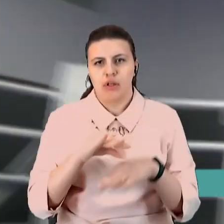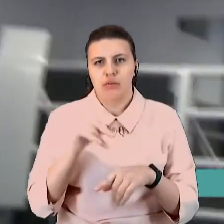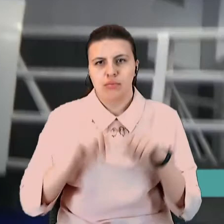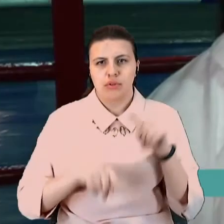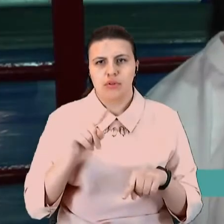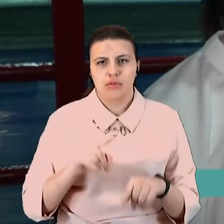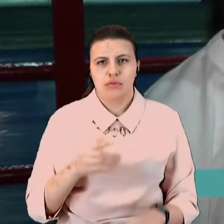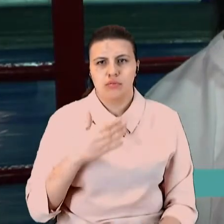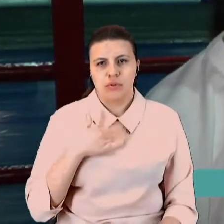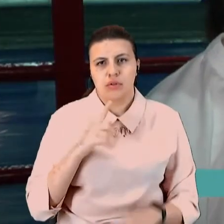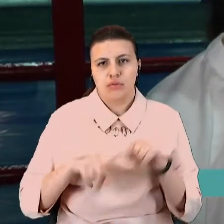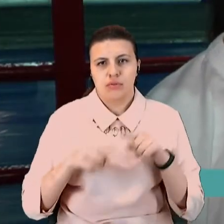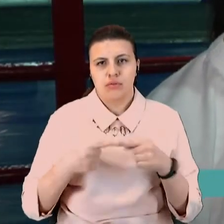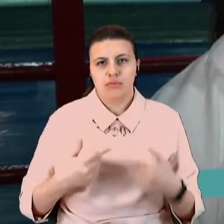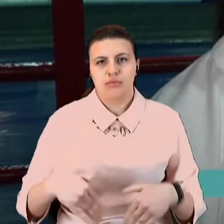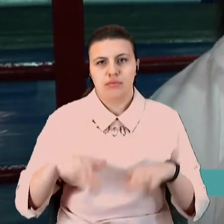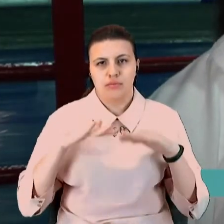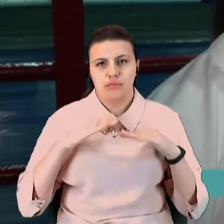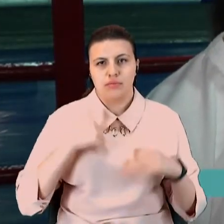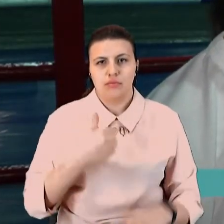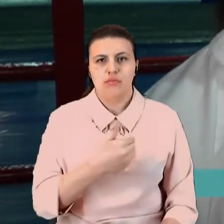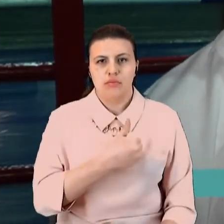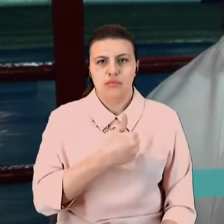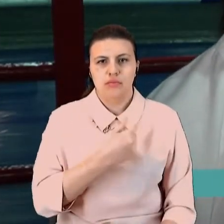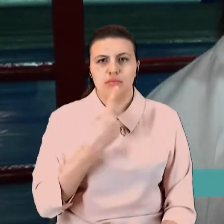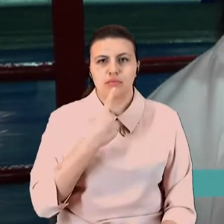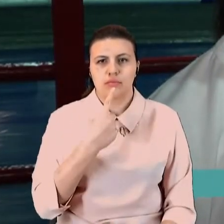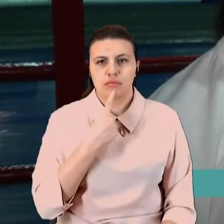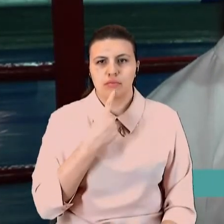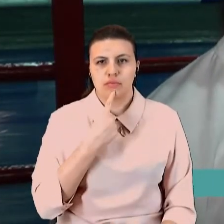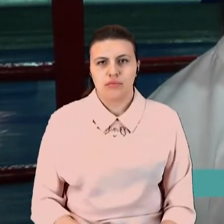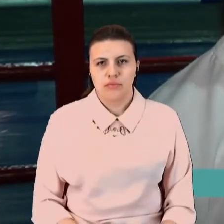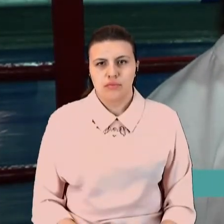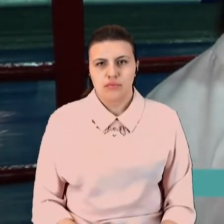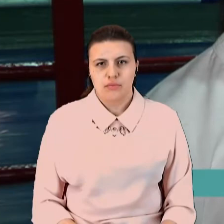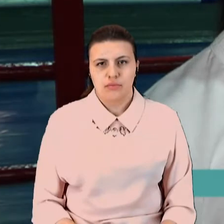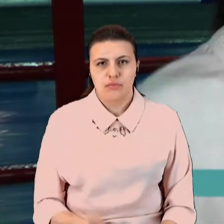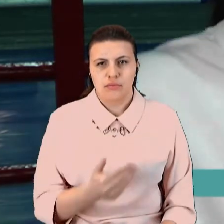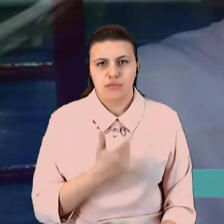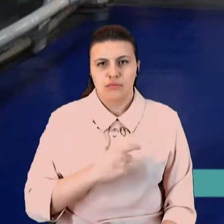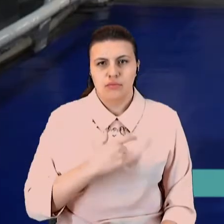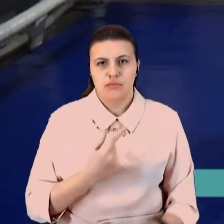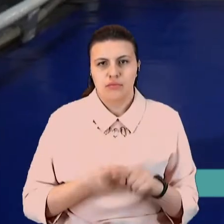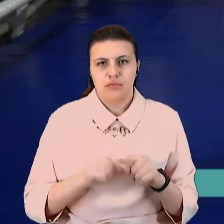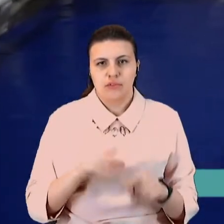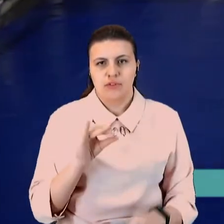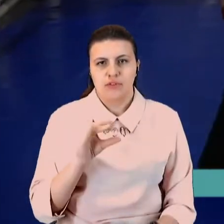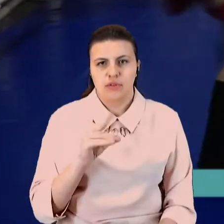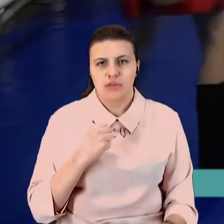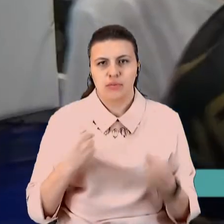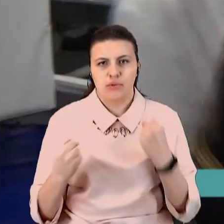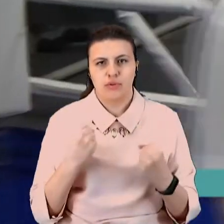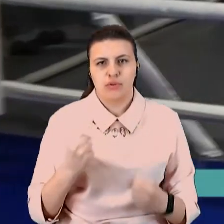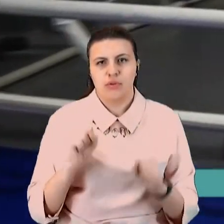пропонували, а я хотіла спробувати, ну, спробувати себе в цьому віде спорту. Щоб вміла за себе там